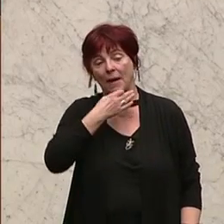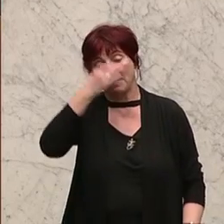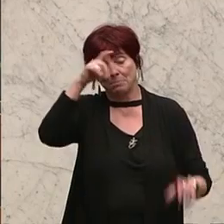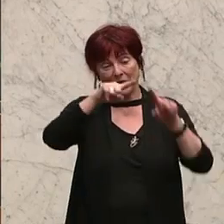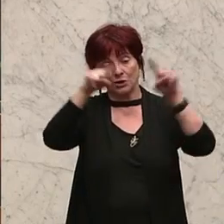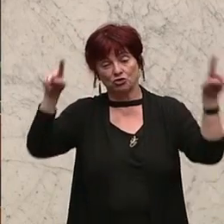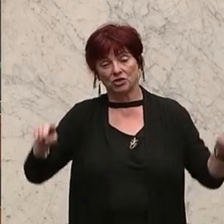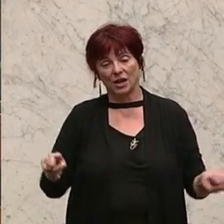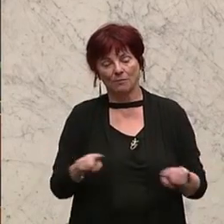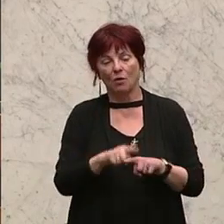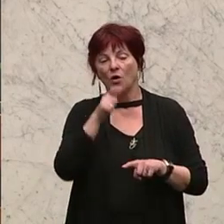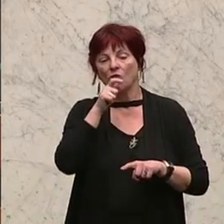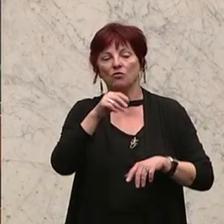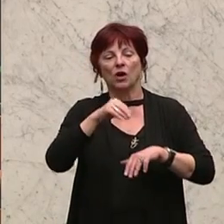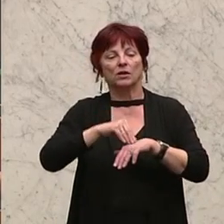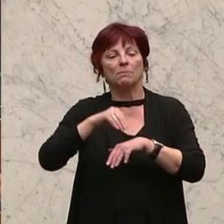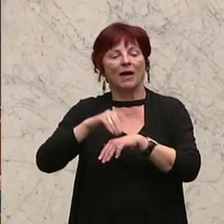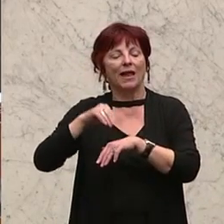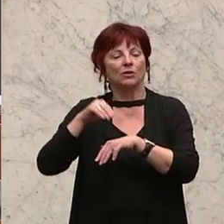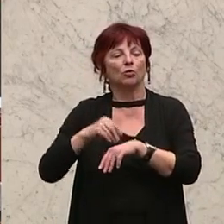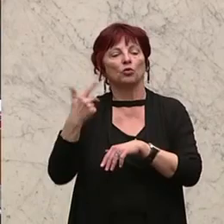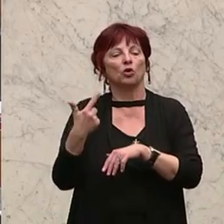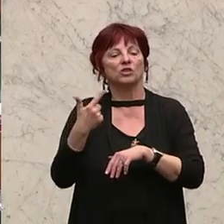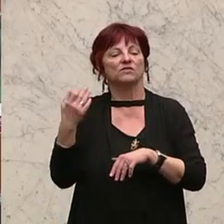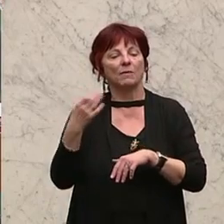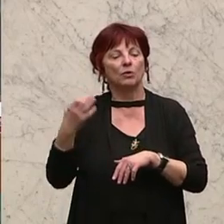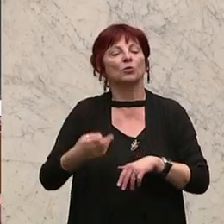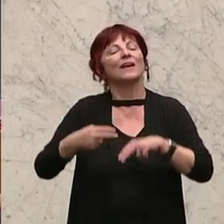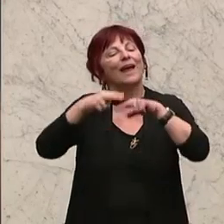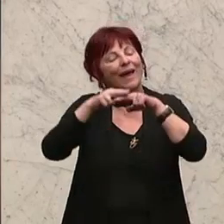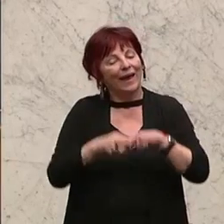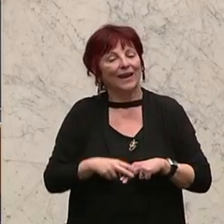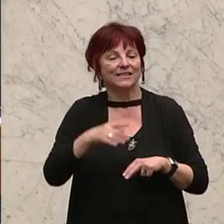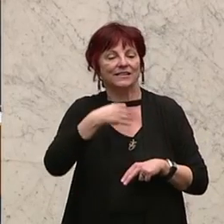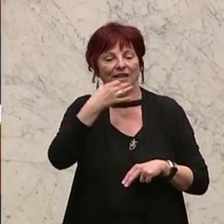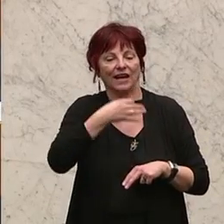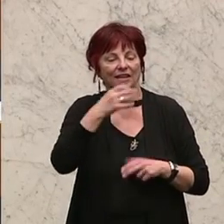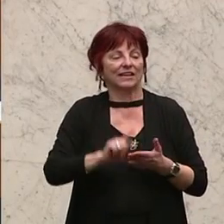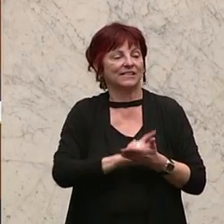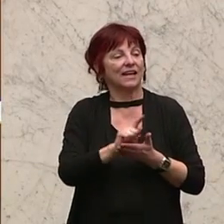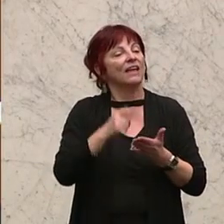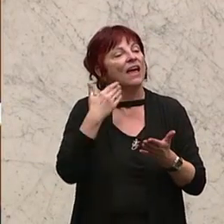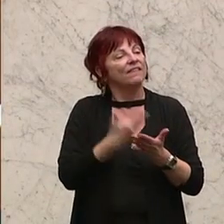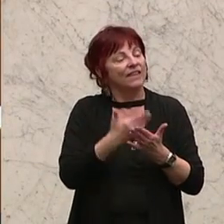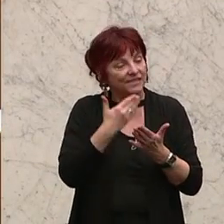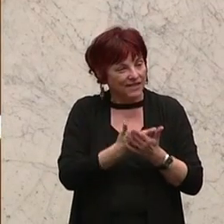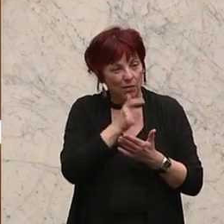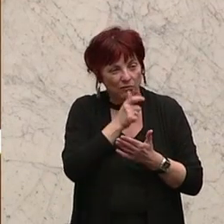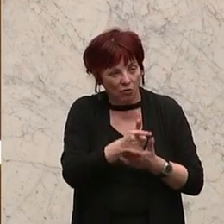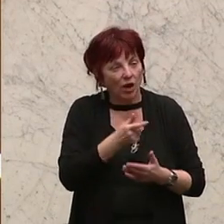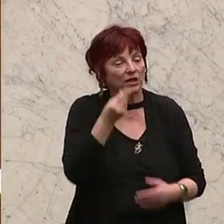Wortmeldung mit zwei Minuten, eine Restredezeit gehabt, auch von zwei Minuten. Und deshalb habe ich die Worterteilung auch